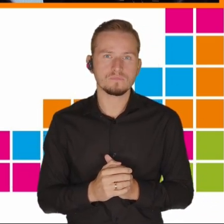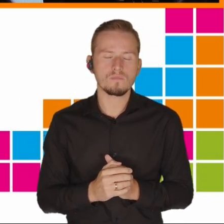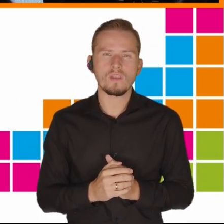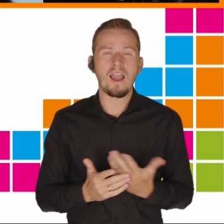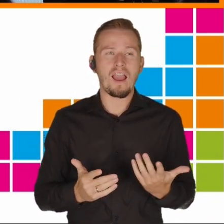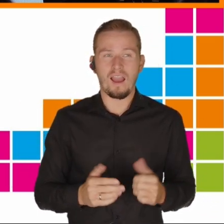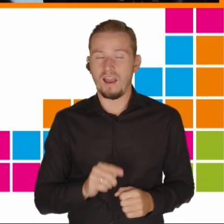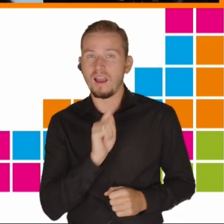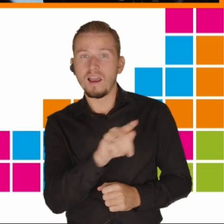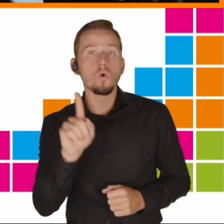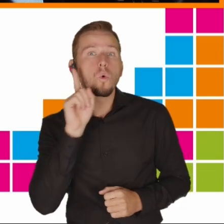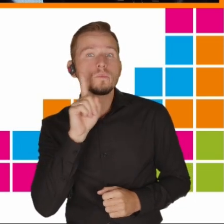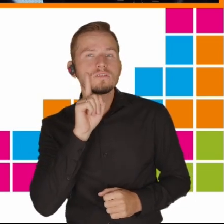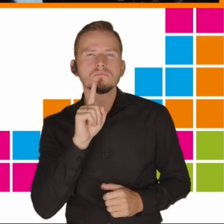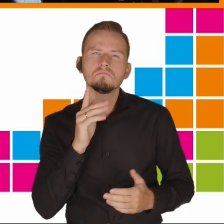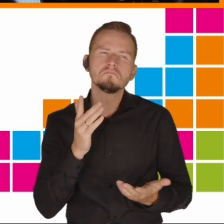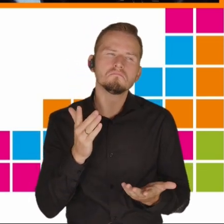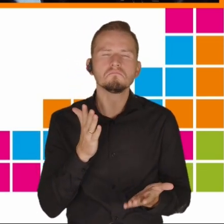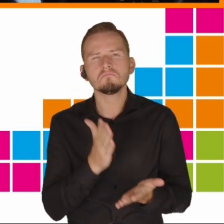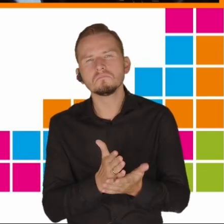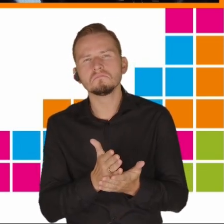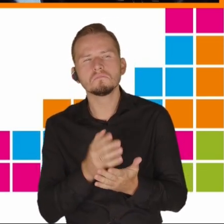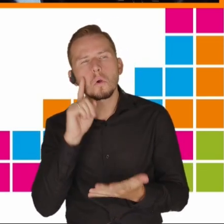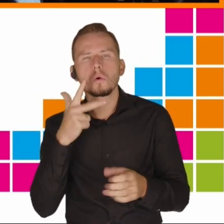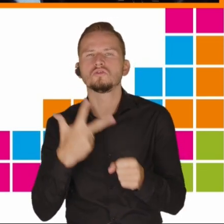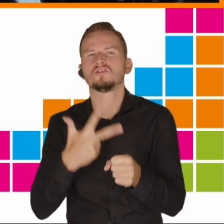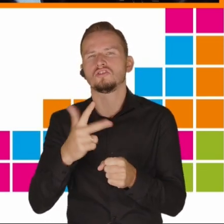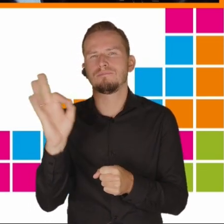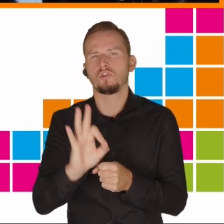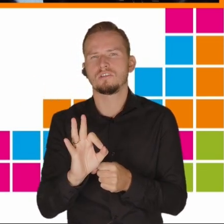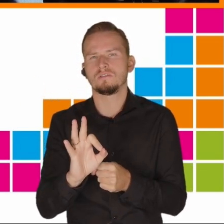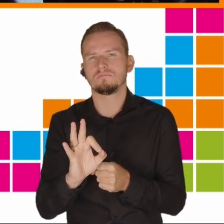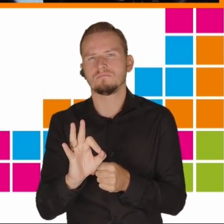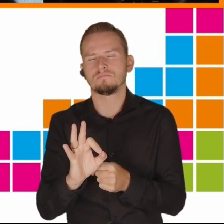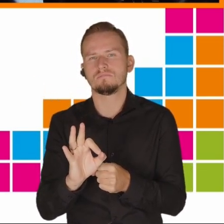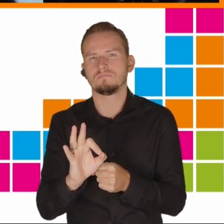podczas gdy w przypadku chłopców tylko około 33% spędza tyle czasu dziennie.